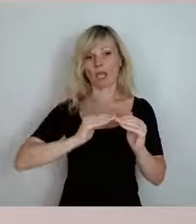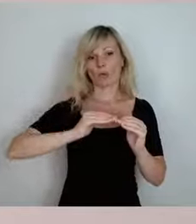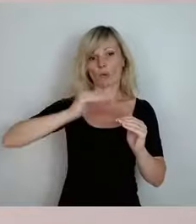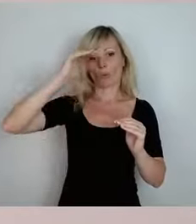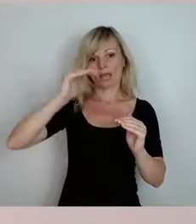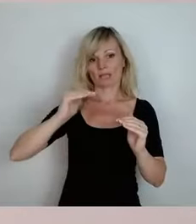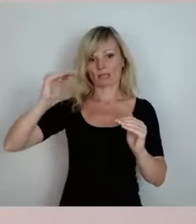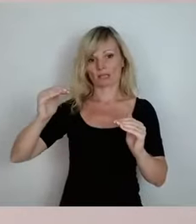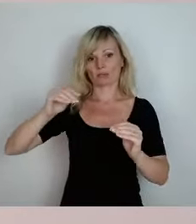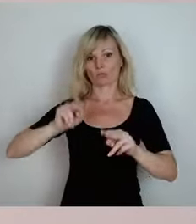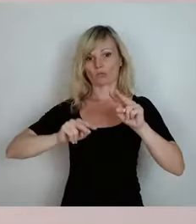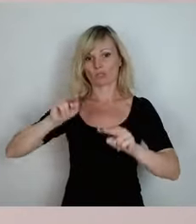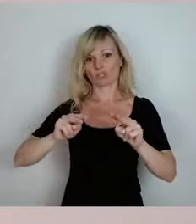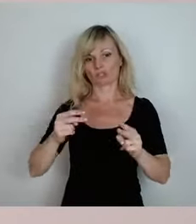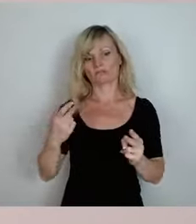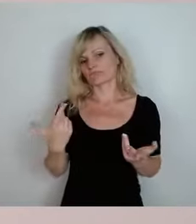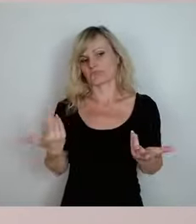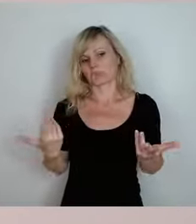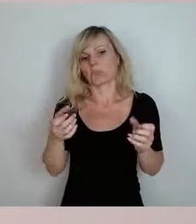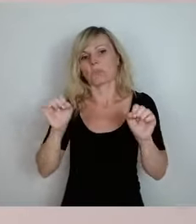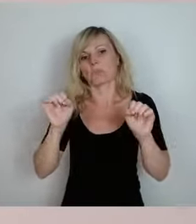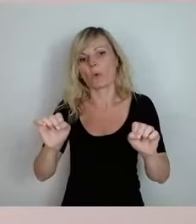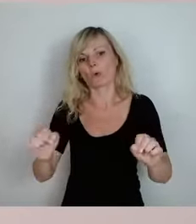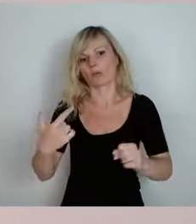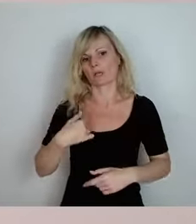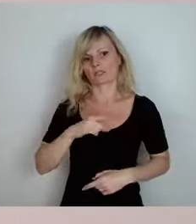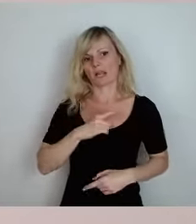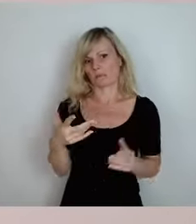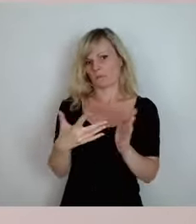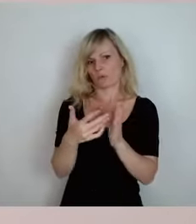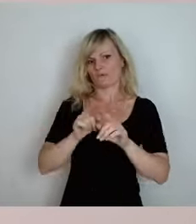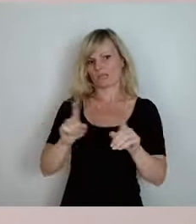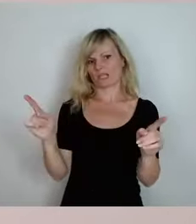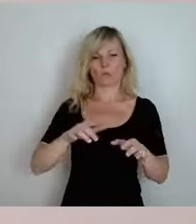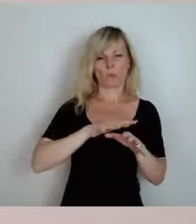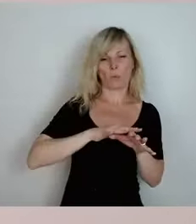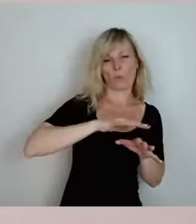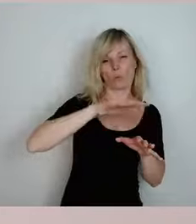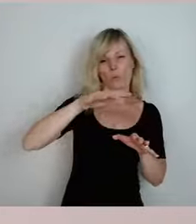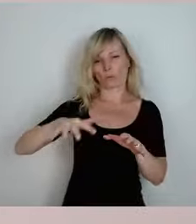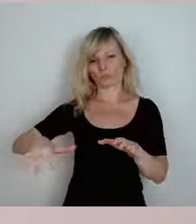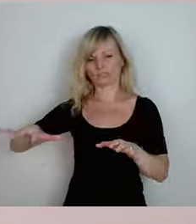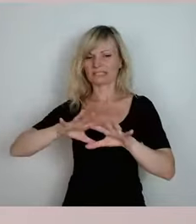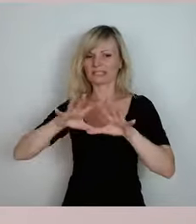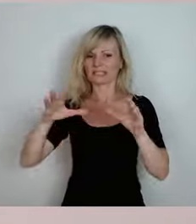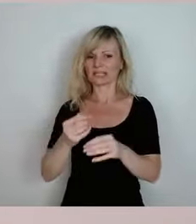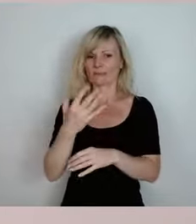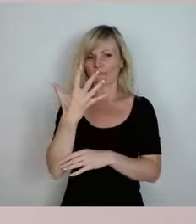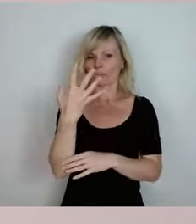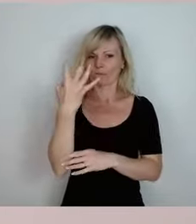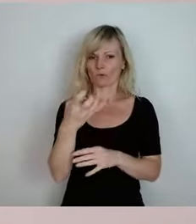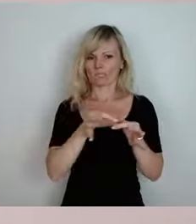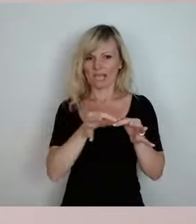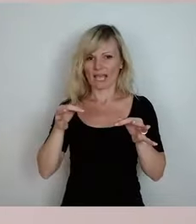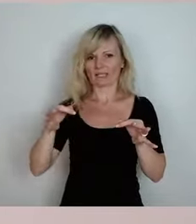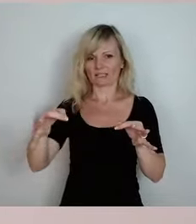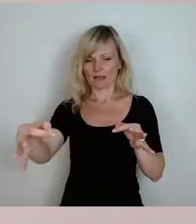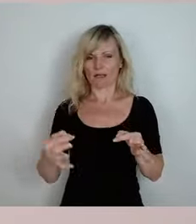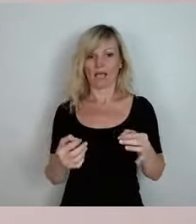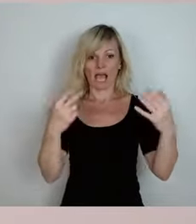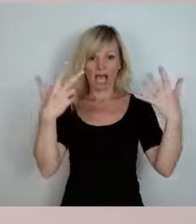ausgemessen, ist auf einem riesigen Gebiet. Wir haben dort eine Fläche von 45 Hektar. Das heißt, diese 80 Meter, wenn sie da sind, Höhenunterschied,